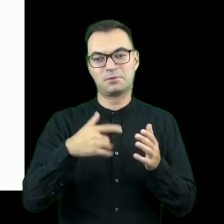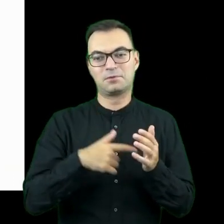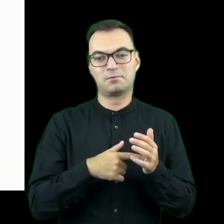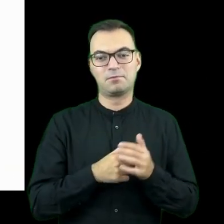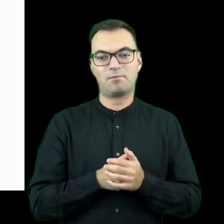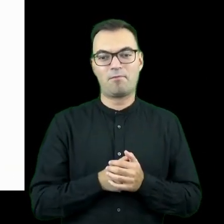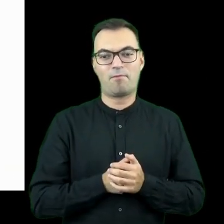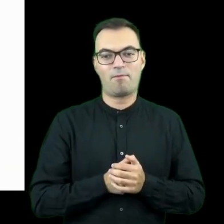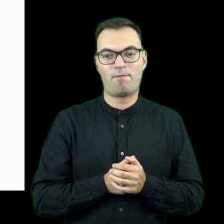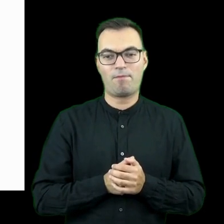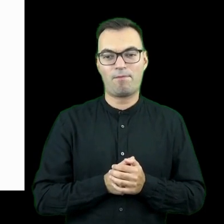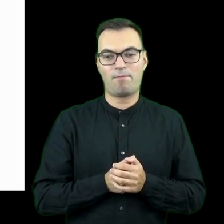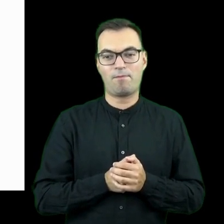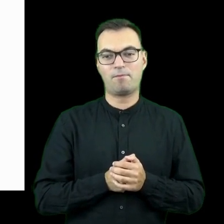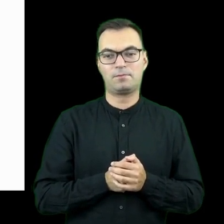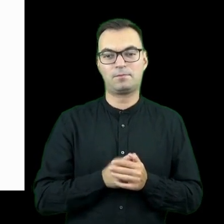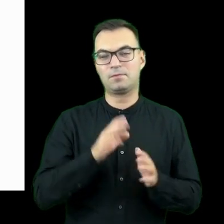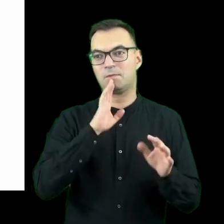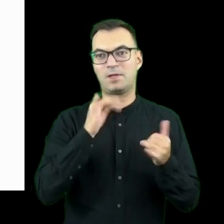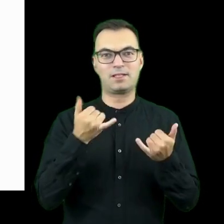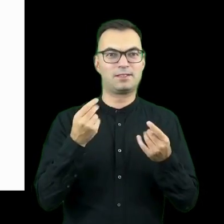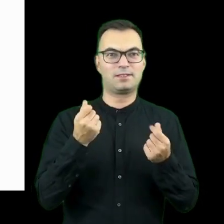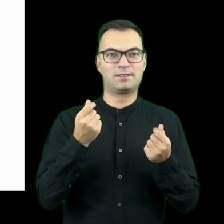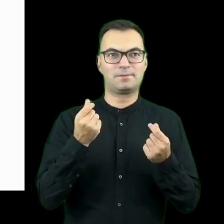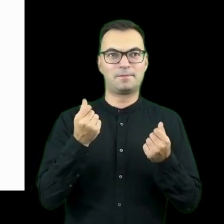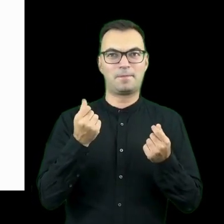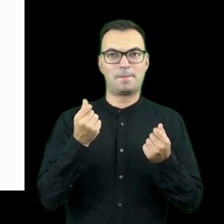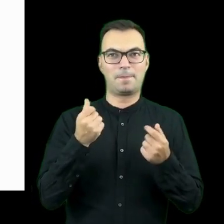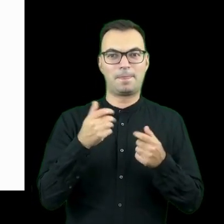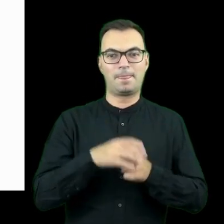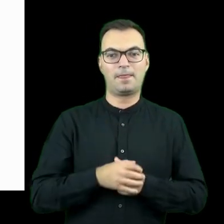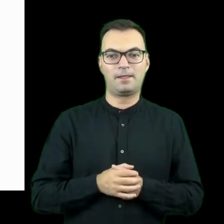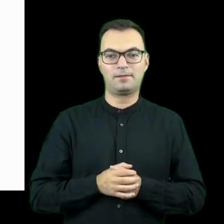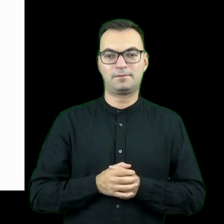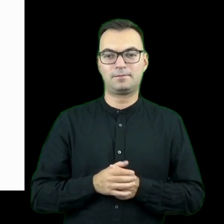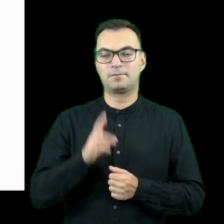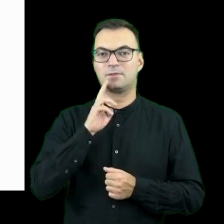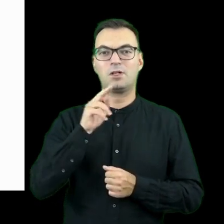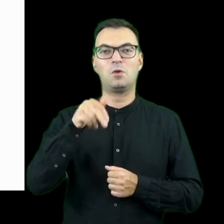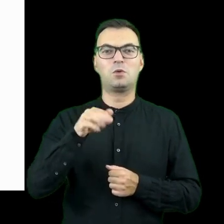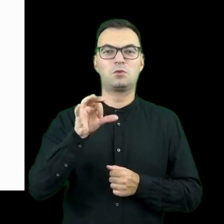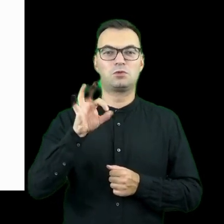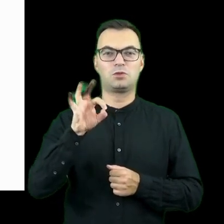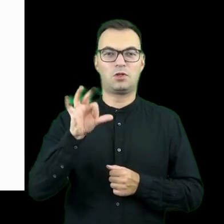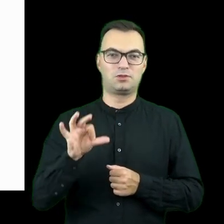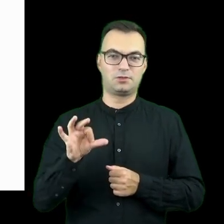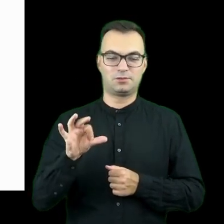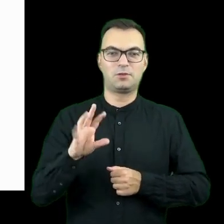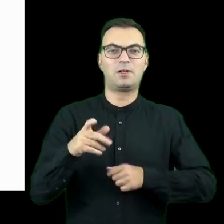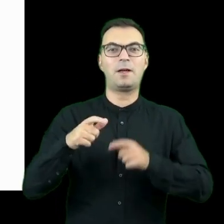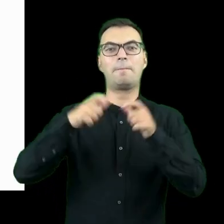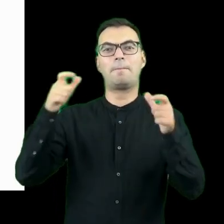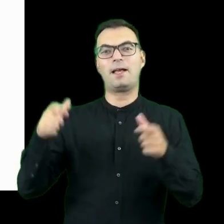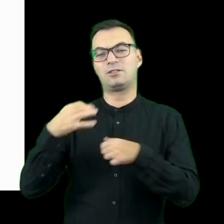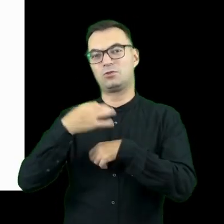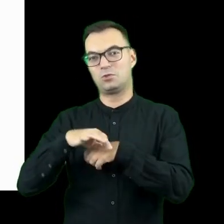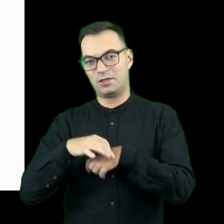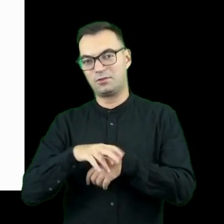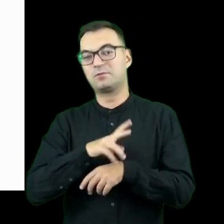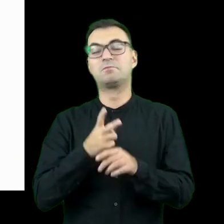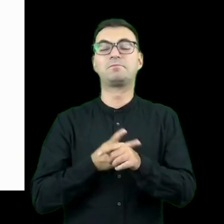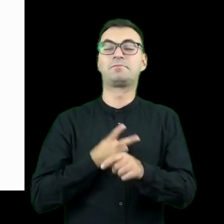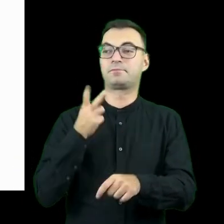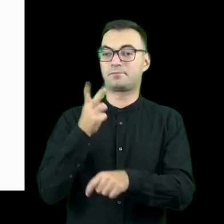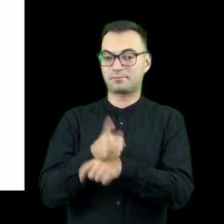czegoś w systemie, z czegoś porównlanego z naszym USOS-em, czyli z bazy studentów i po prostu każdy mógł wejść,